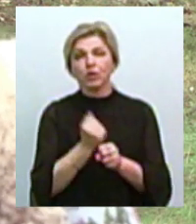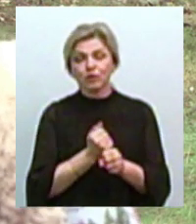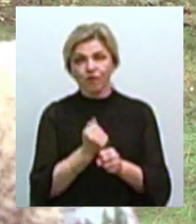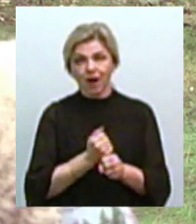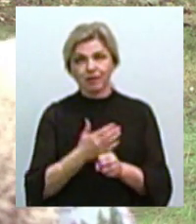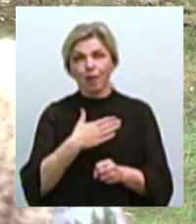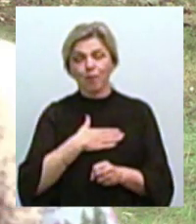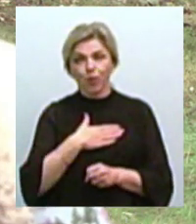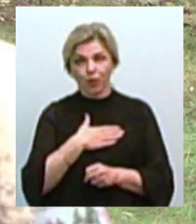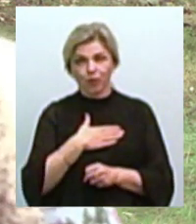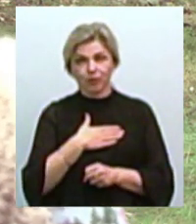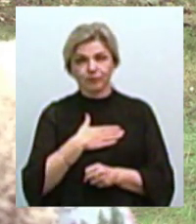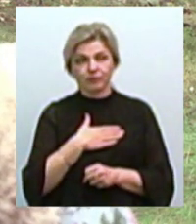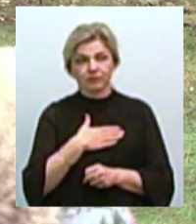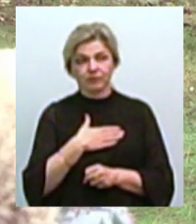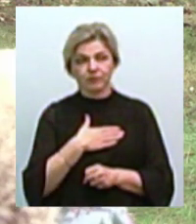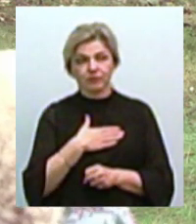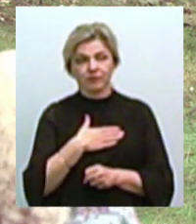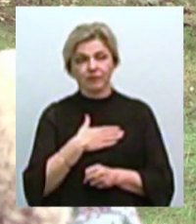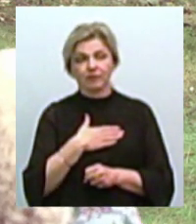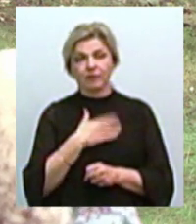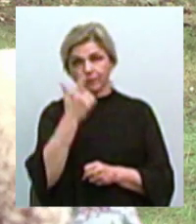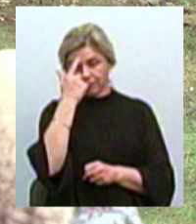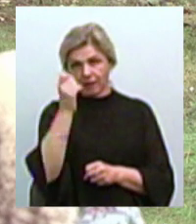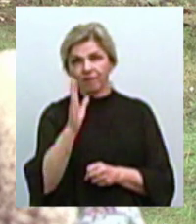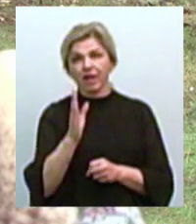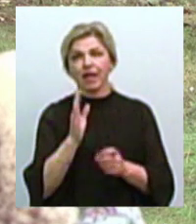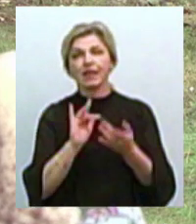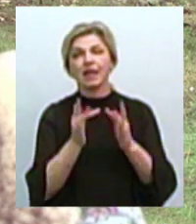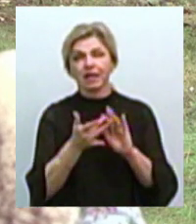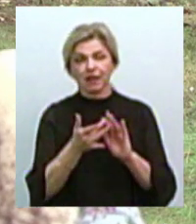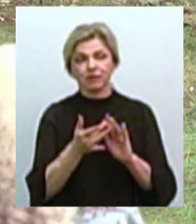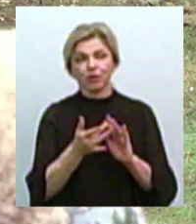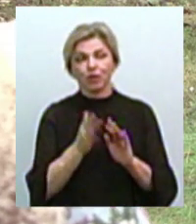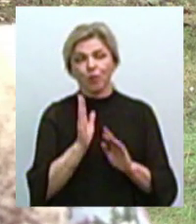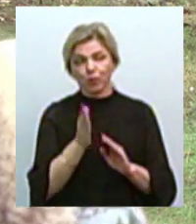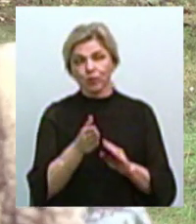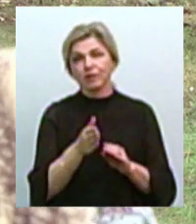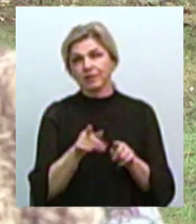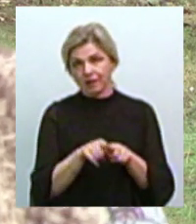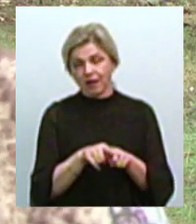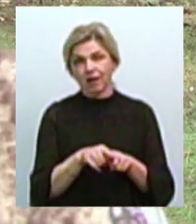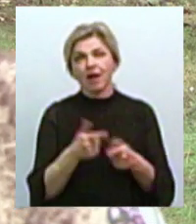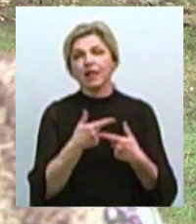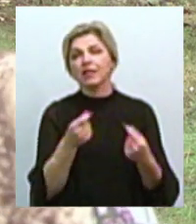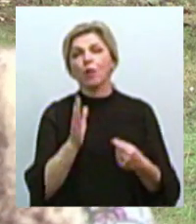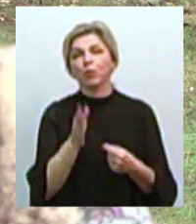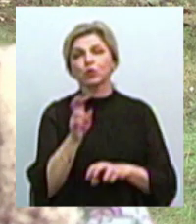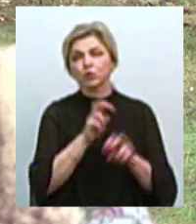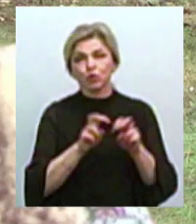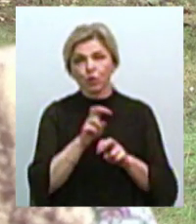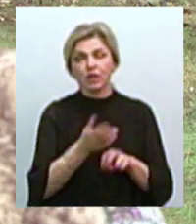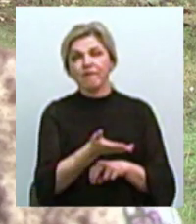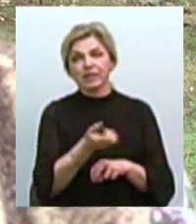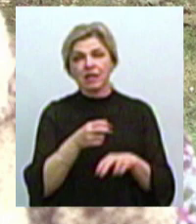так би сказати, посту в інтернеті вряд лише буде таким належним чином. Тому що, а де ми будемо шукати? А беріть